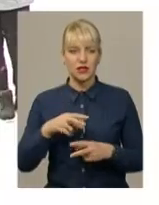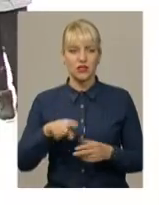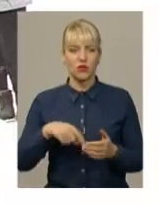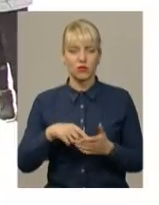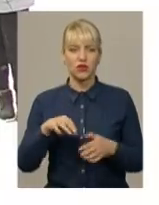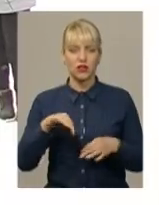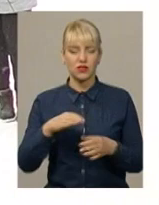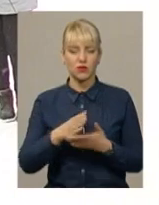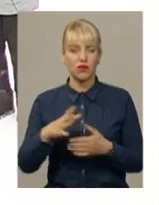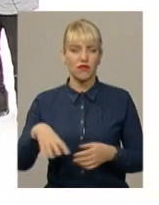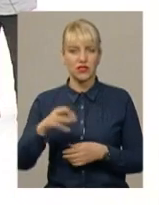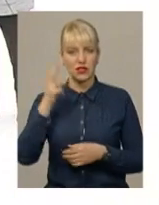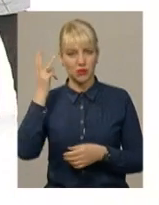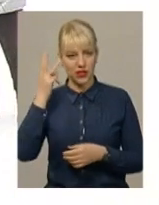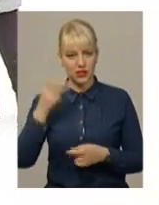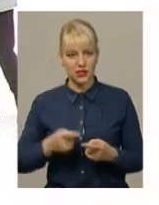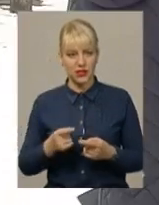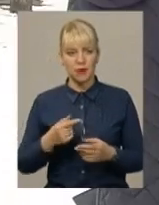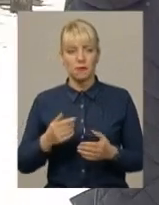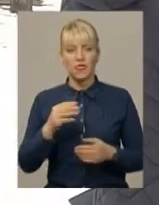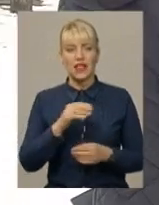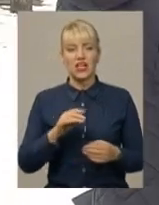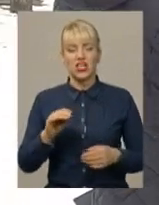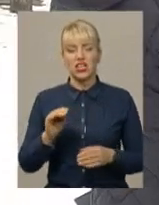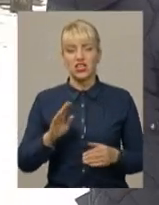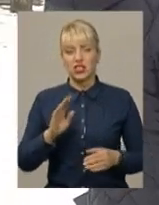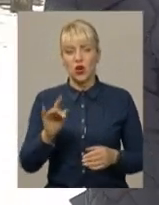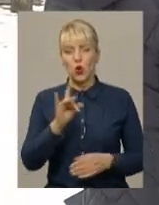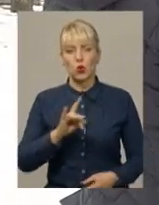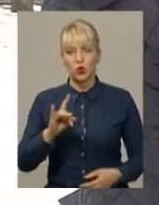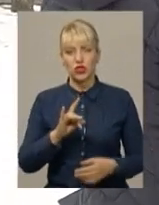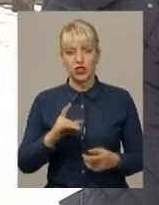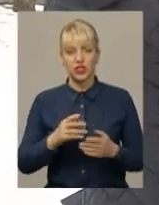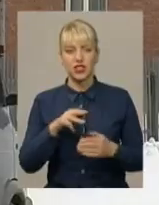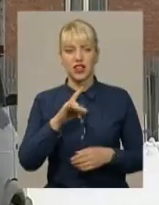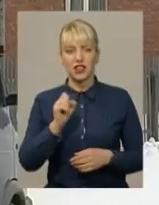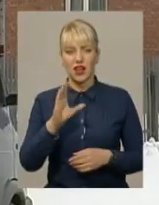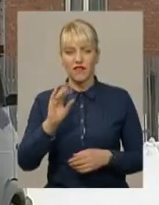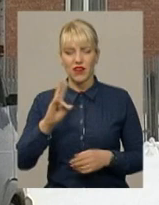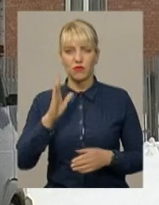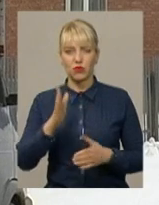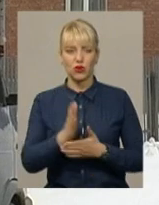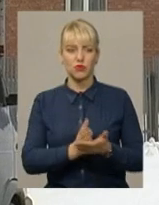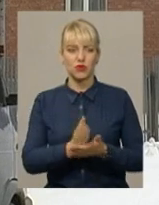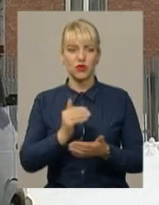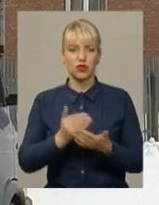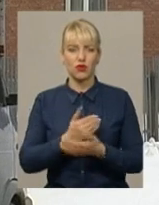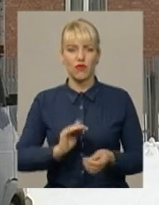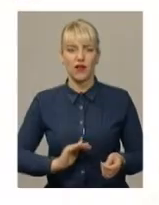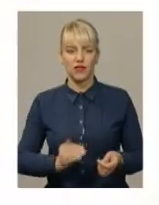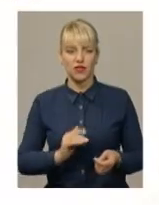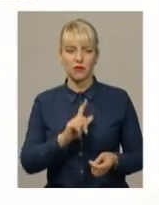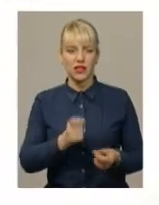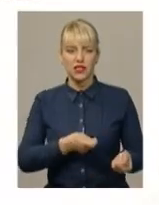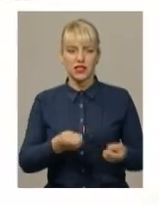Жителі вулиці Рум'янцева минулого тижня дізналися, їхній мікрорайон Ружична з травня обслуговуватиме нова фірма з вивозу сміття.